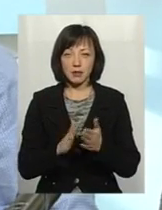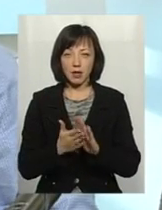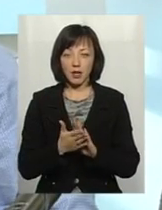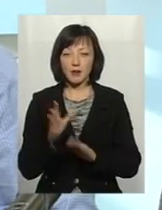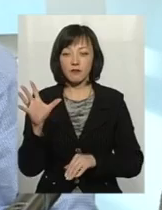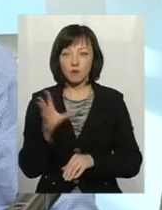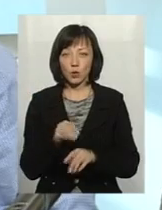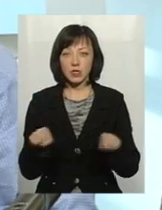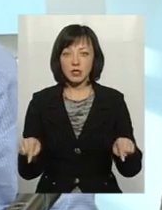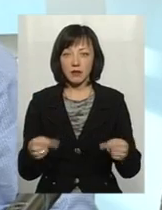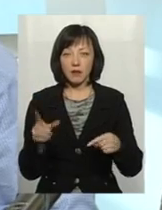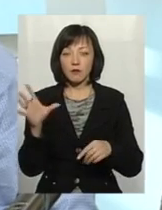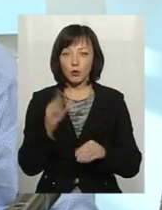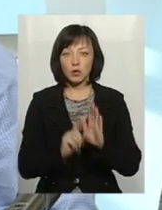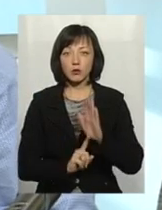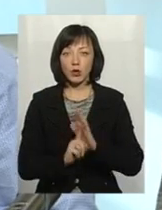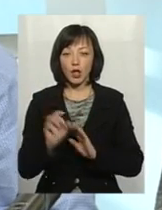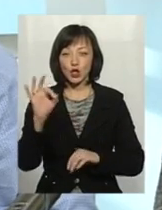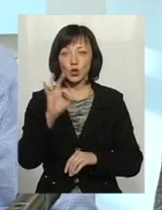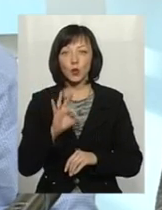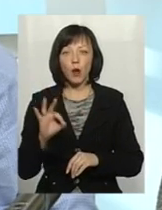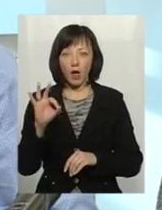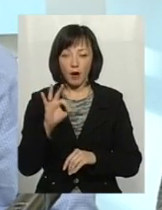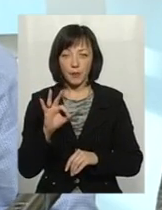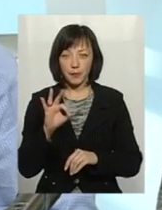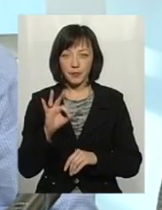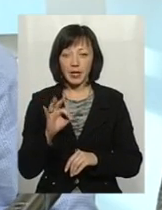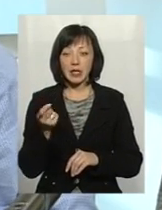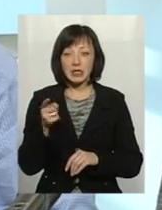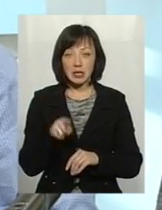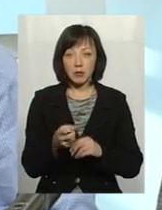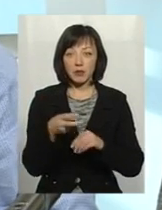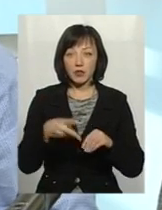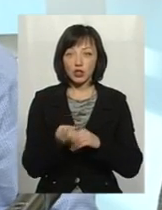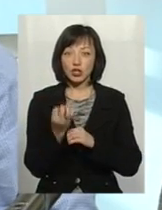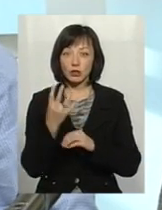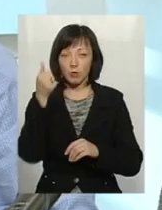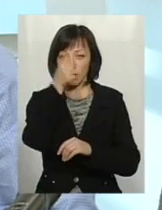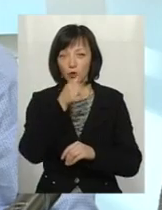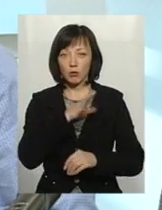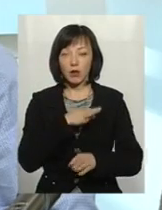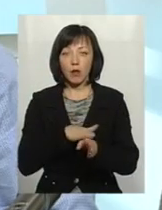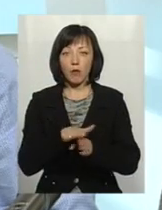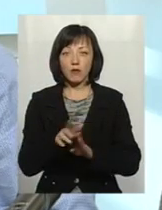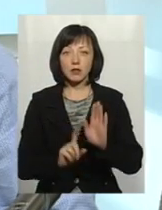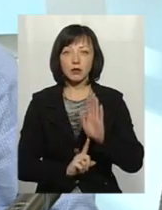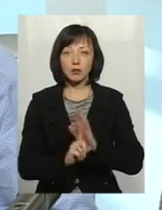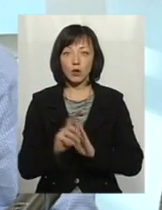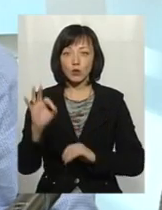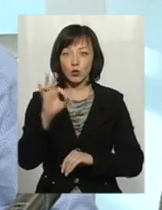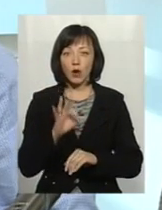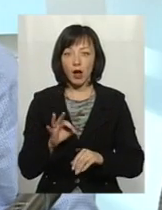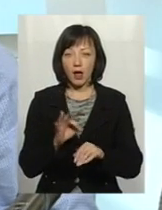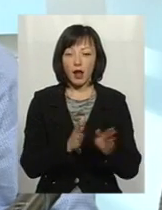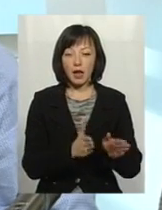Все создавалось, все запускалось с нуля. Затем, в 2014 році була полностью запущена с нуля линия